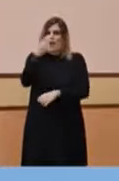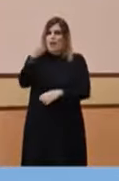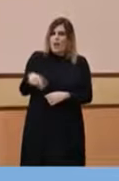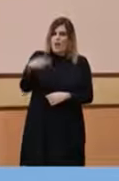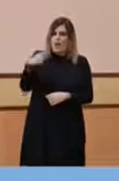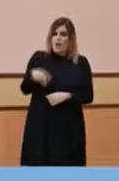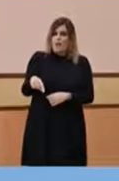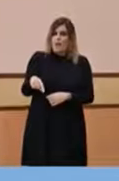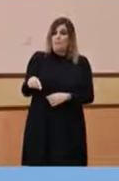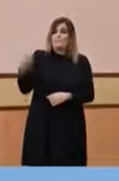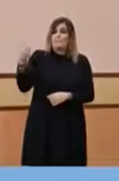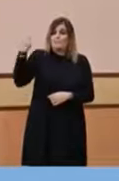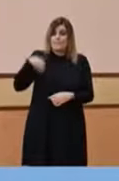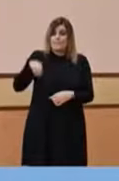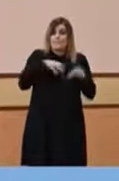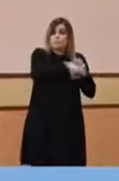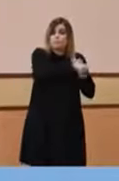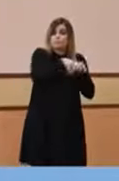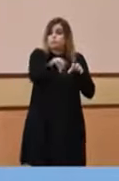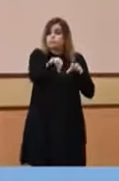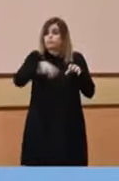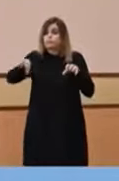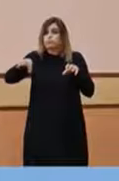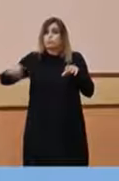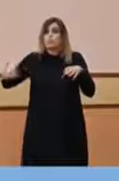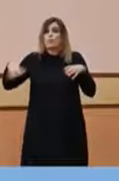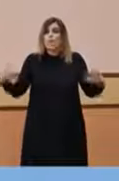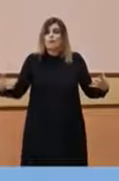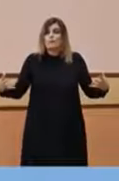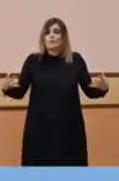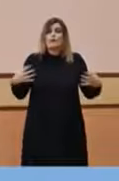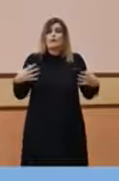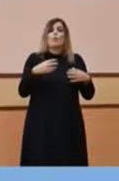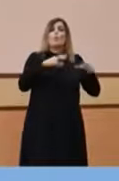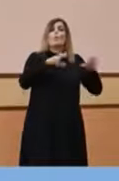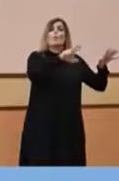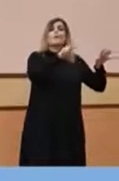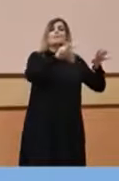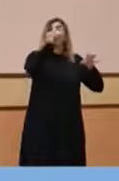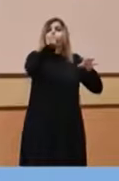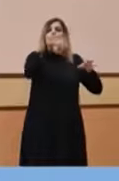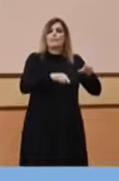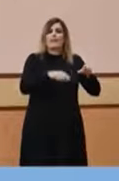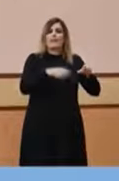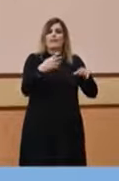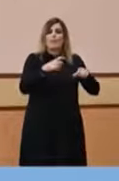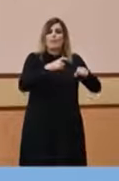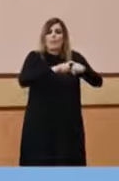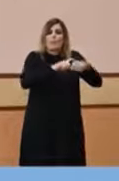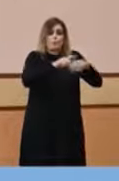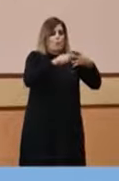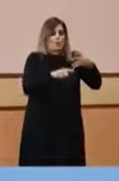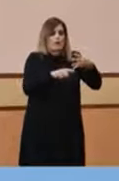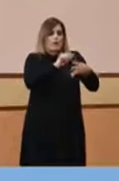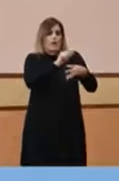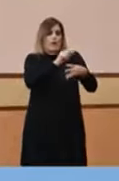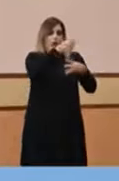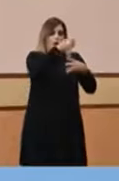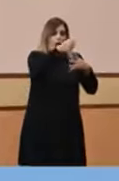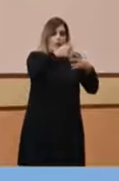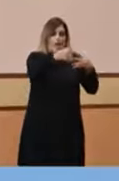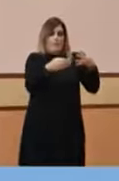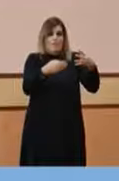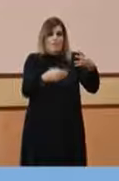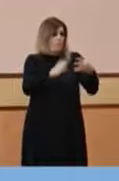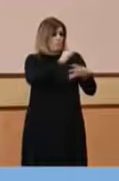.000 es reparteixen en 850.000 que són tetravalents, que són les quatre soques, dos A's i dos B, per a les